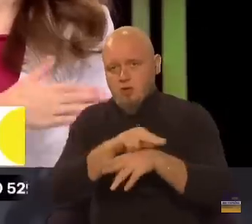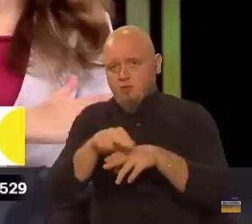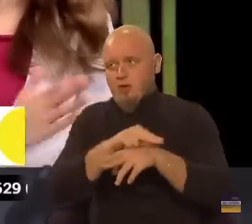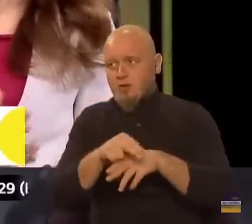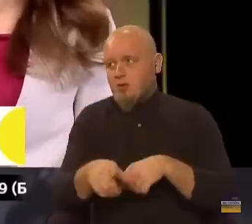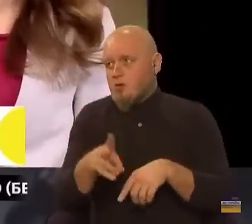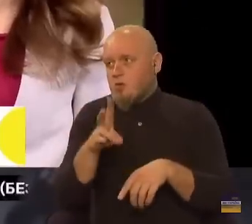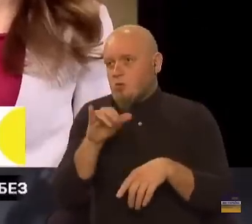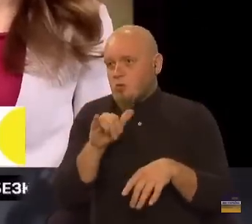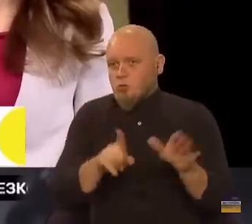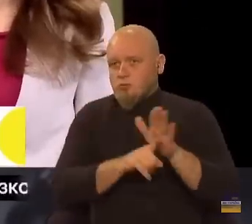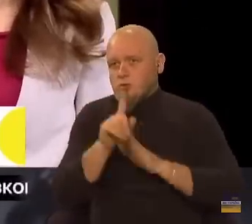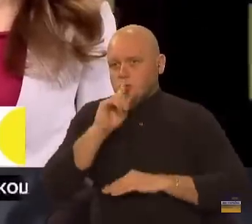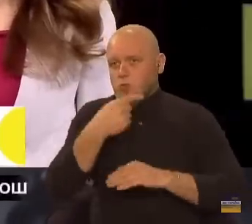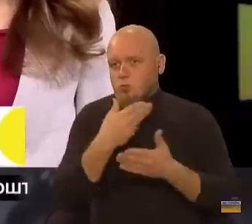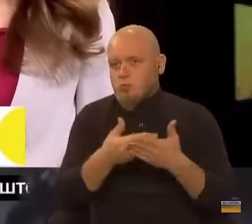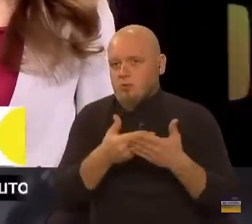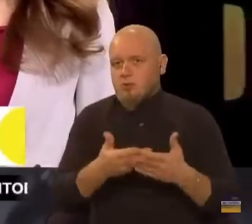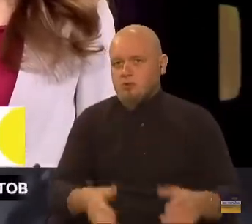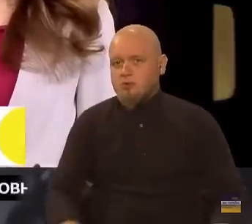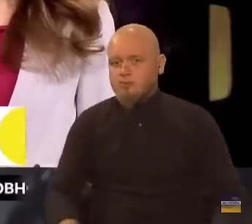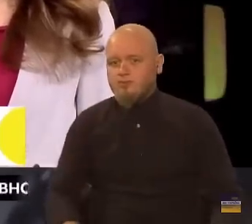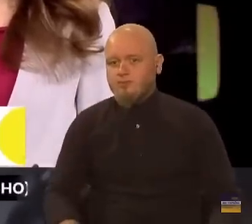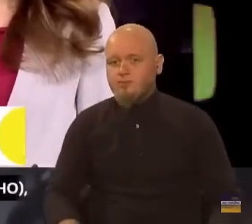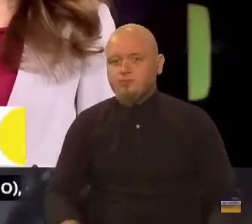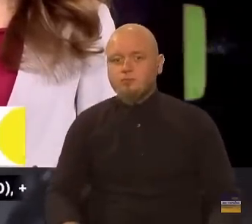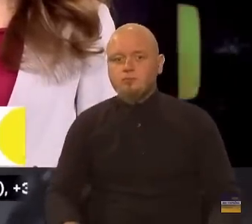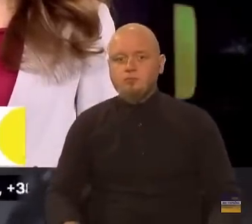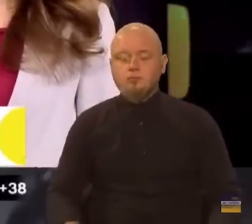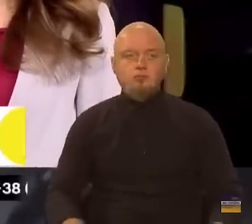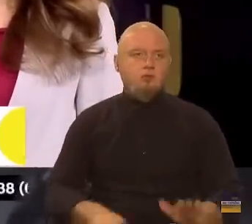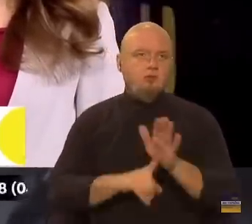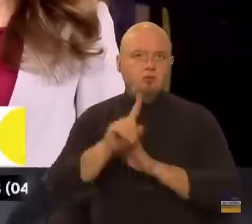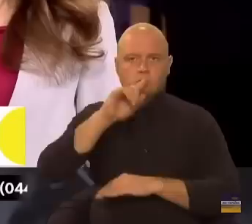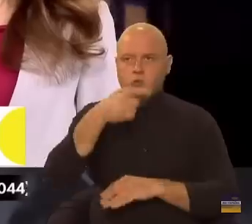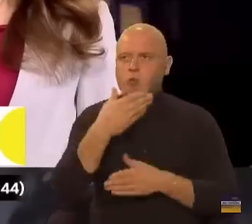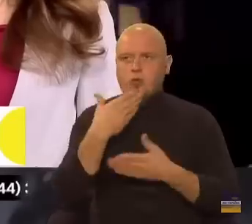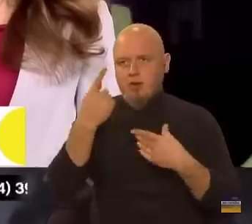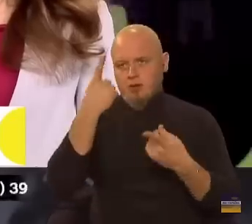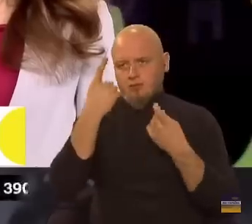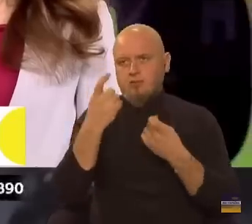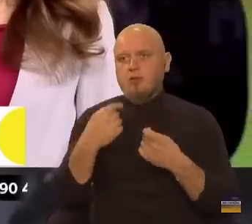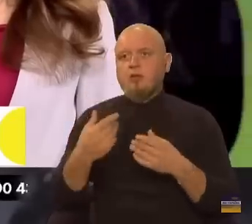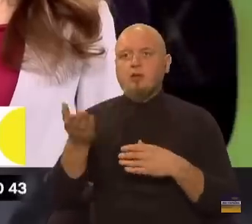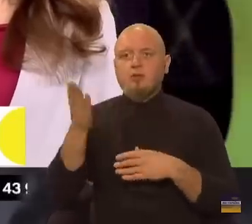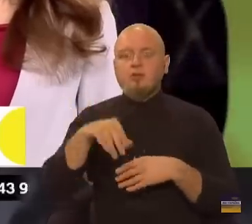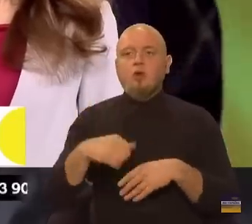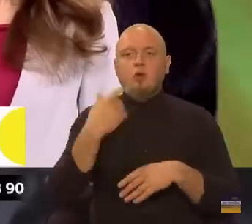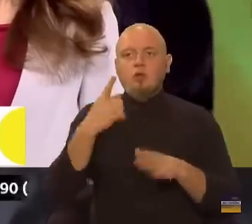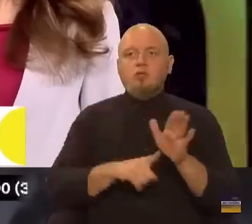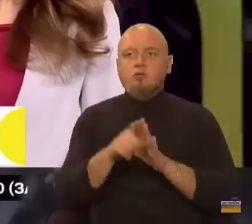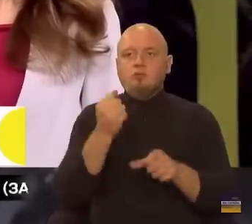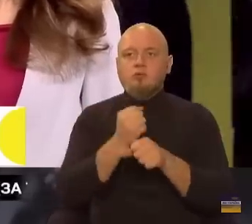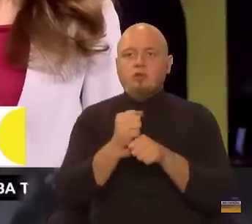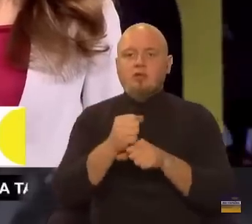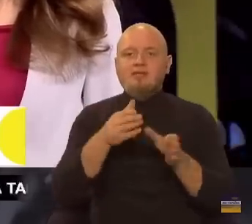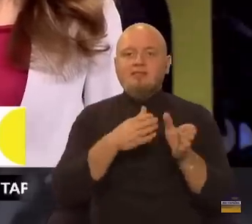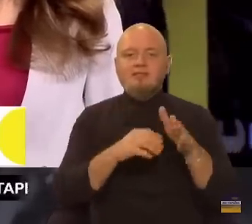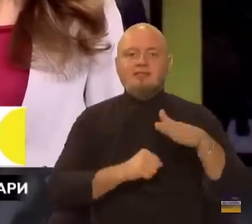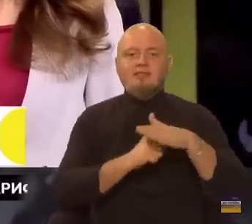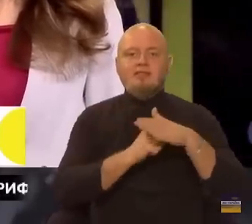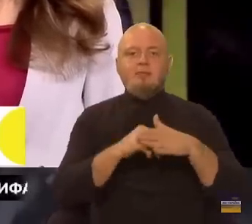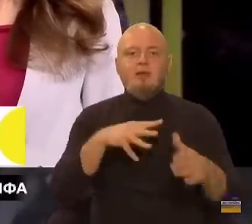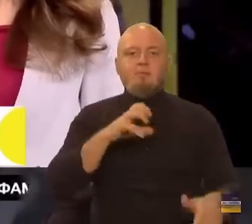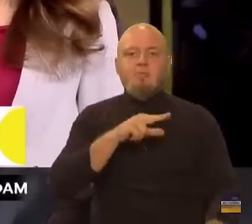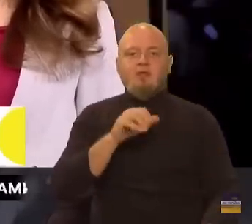лікування? Ну, з початку року, наприклад. З початку року нема. Давайте ми коли запрацювали з системою Медивак, це вже майже три